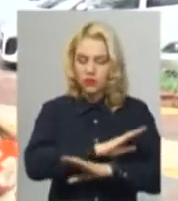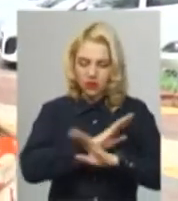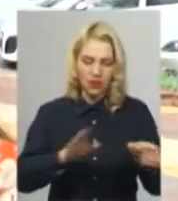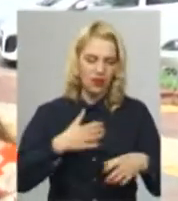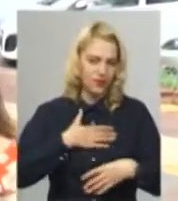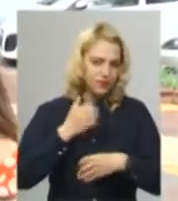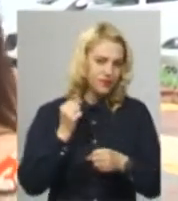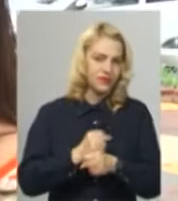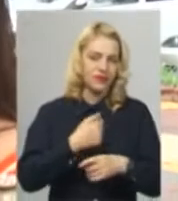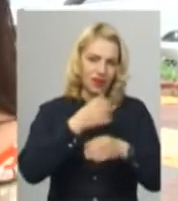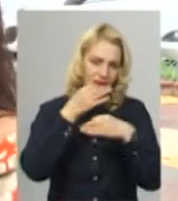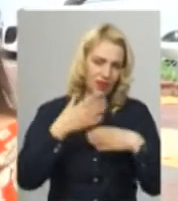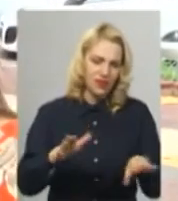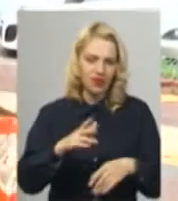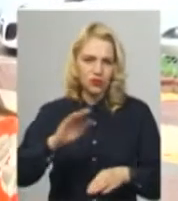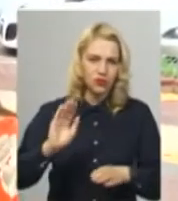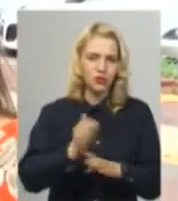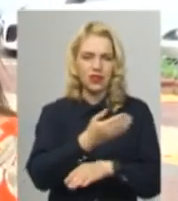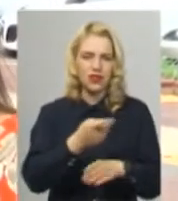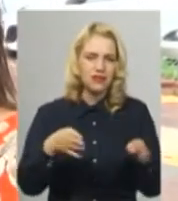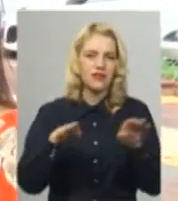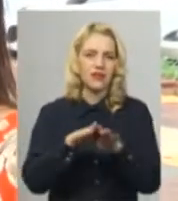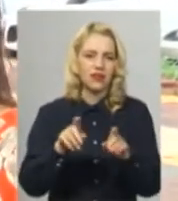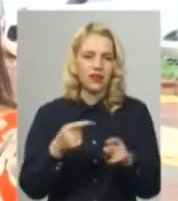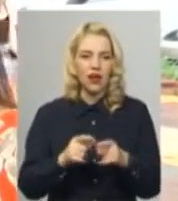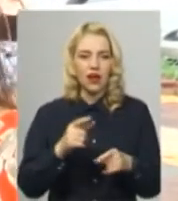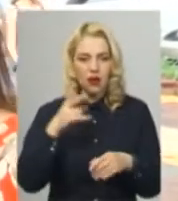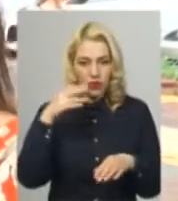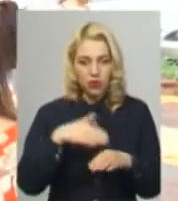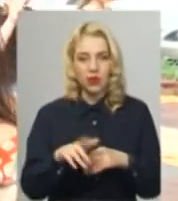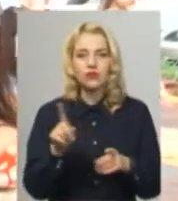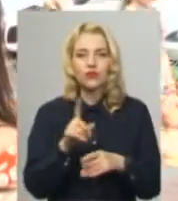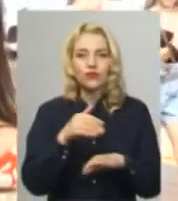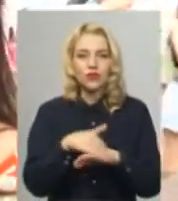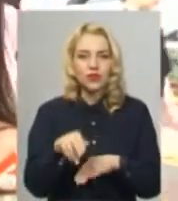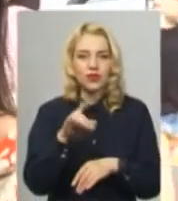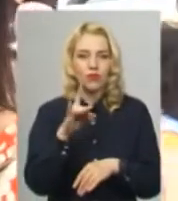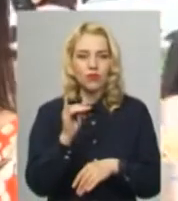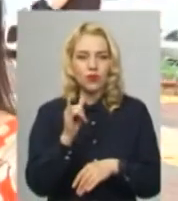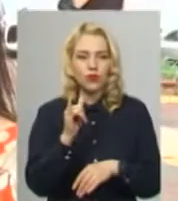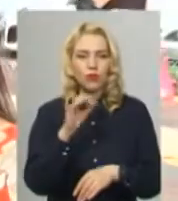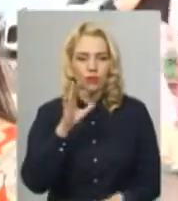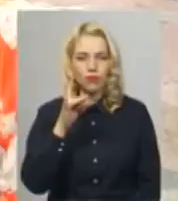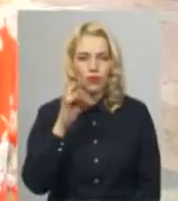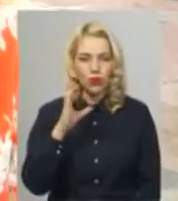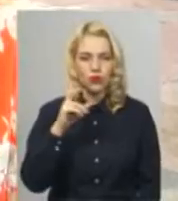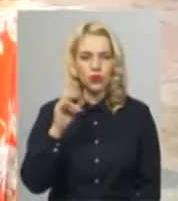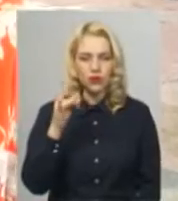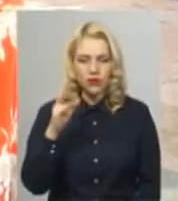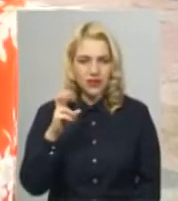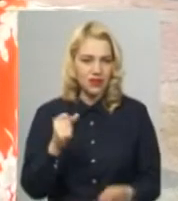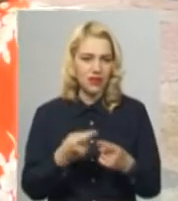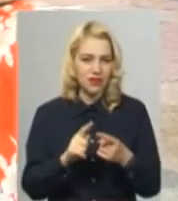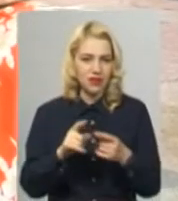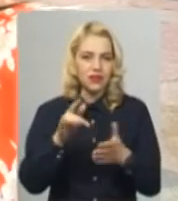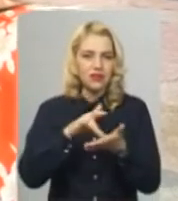розумієте, вони викликають поліцію, тому що люди сидять на вулиці, але люди сиділи і будуть ходити по вулиці Проскурівській, і без нас бути ми, чи не буде нас. Приїзди